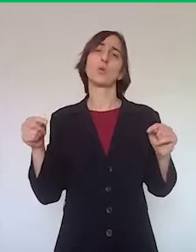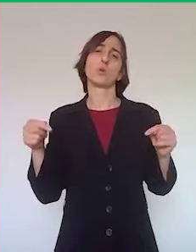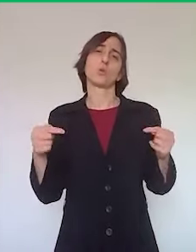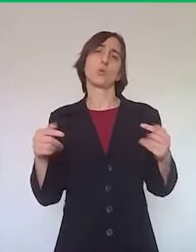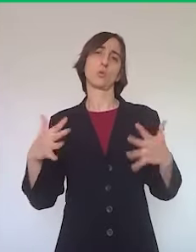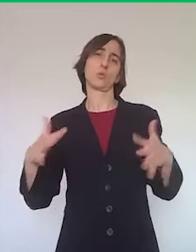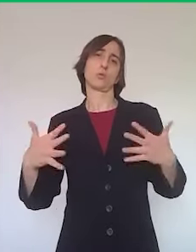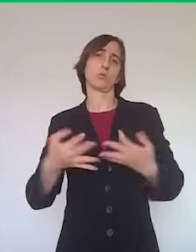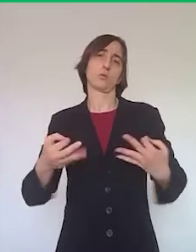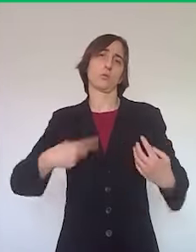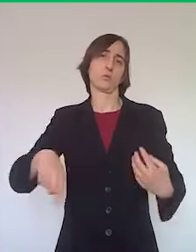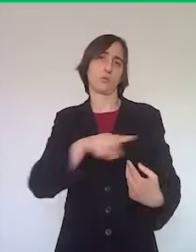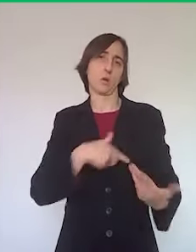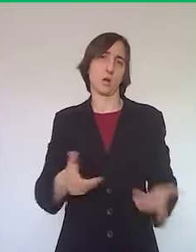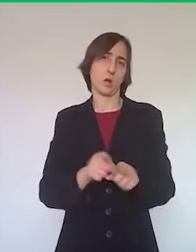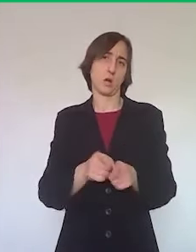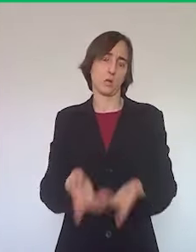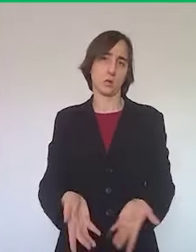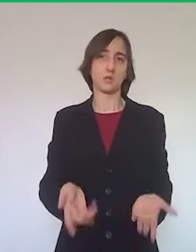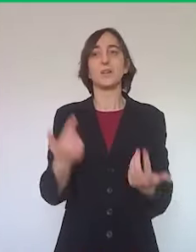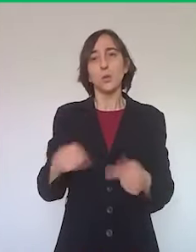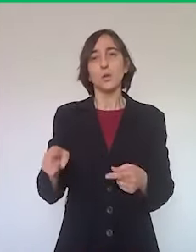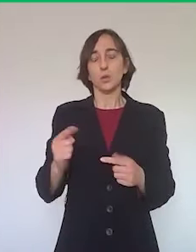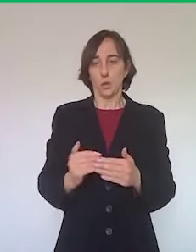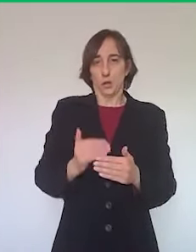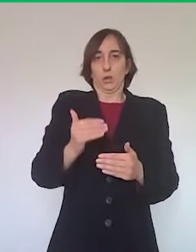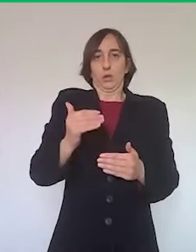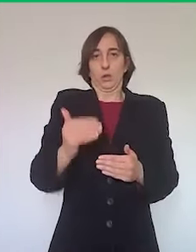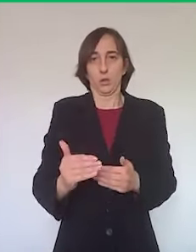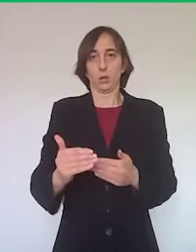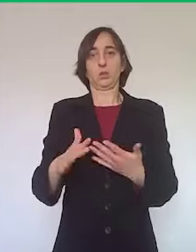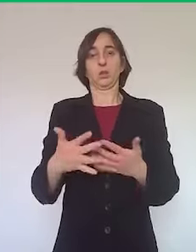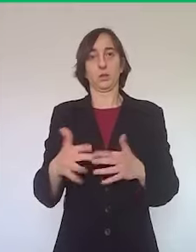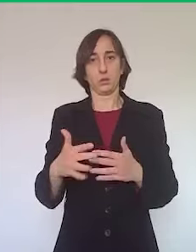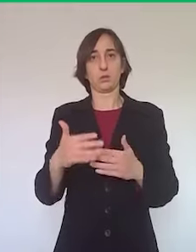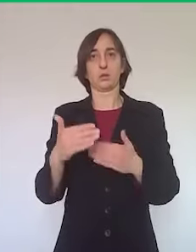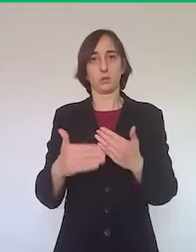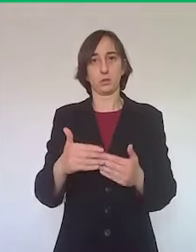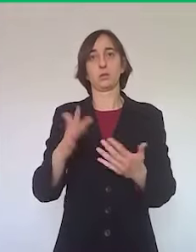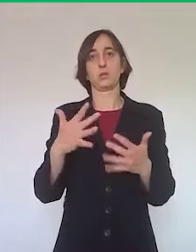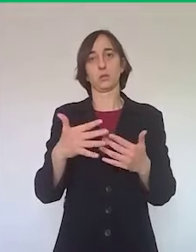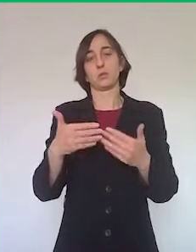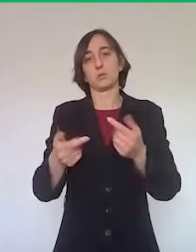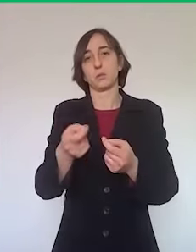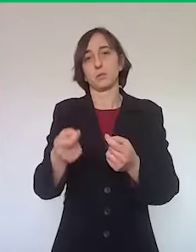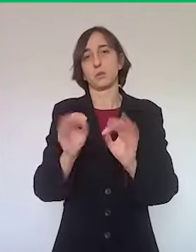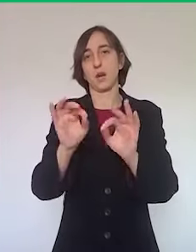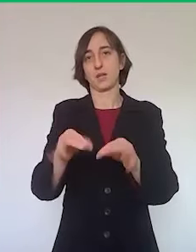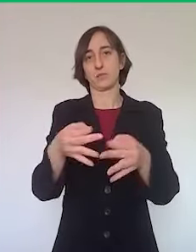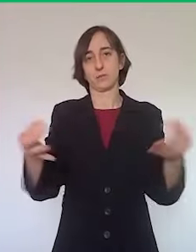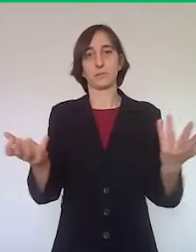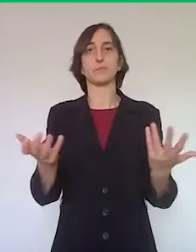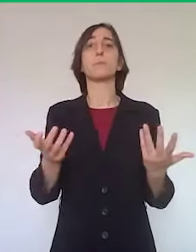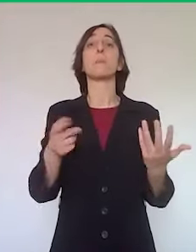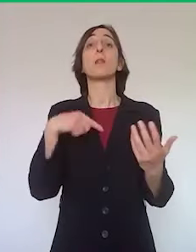questo aspetto che è un passo avanti verso il ritorno della normalità anche per quelle due comunità, per quelle